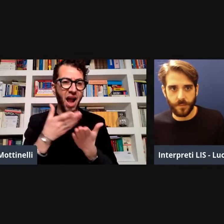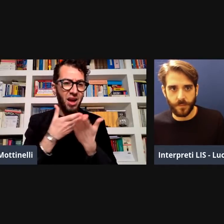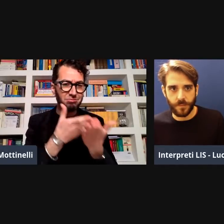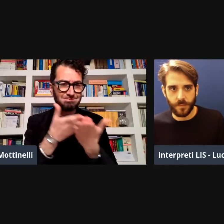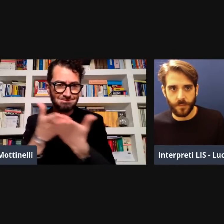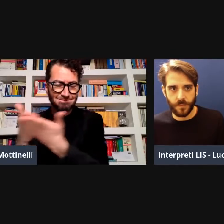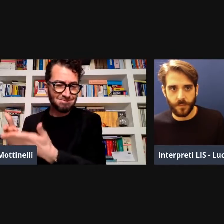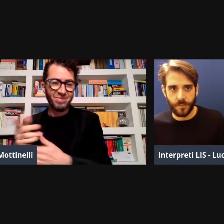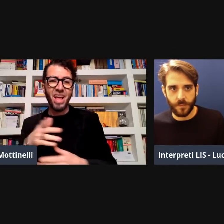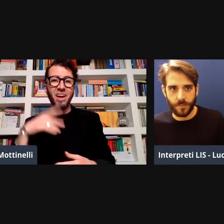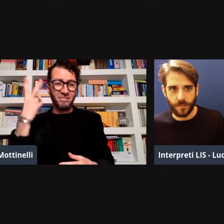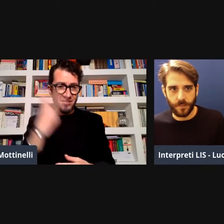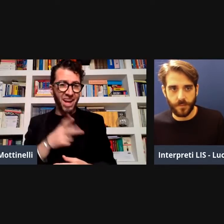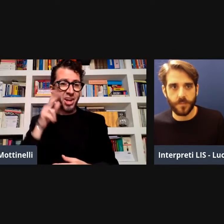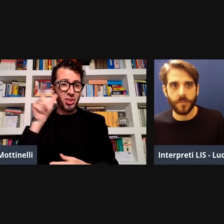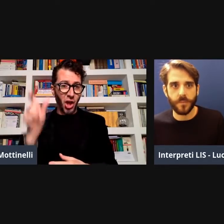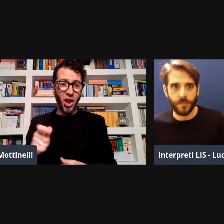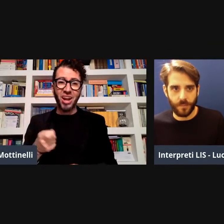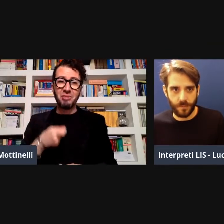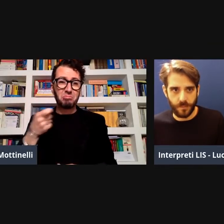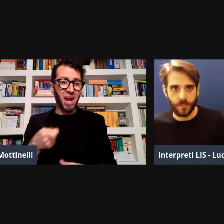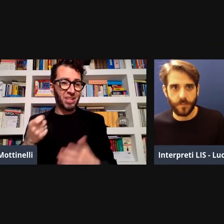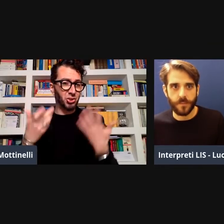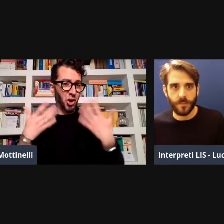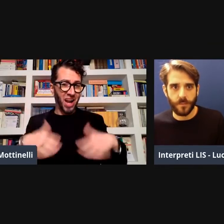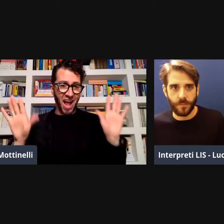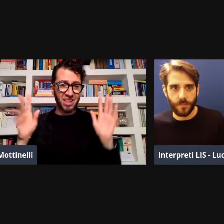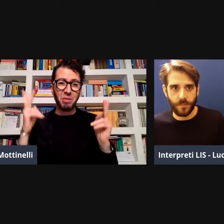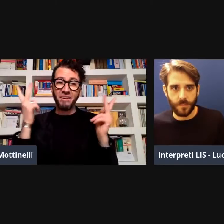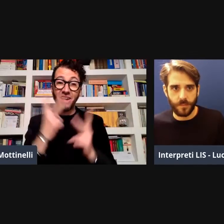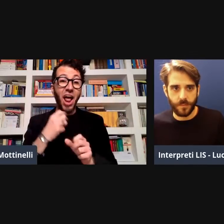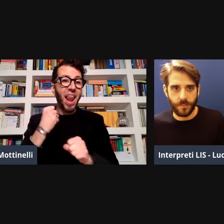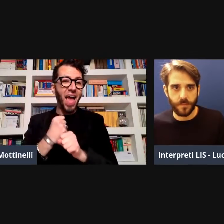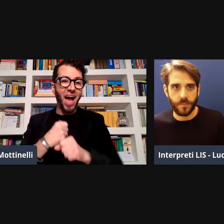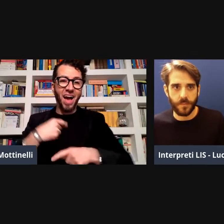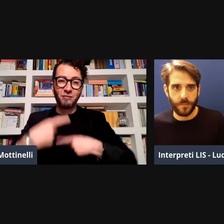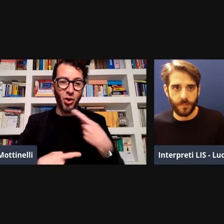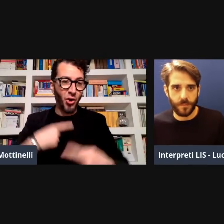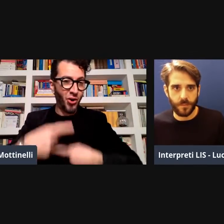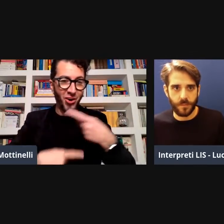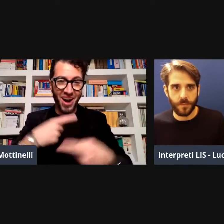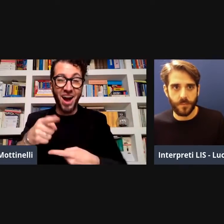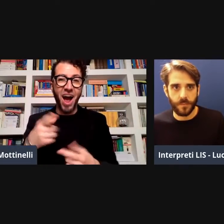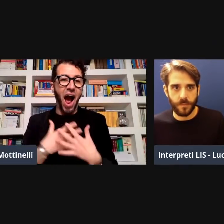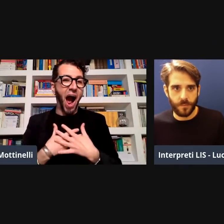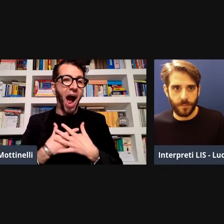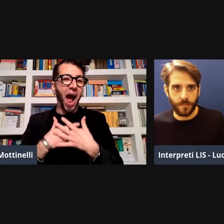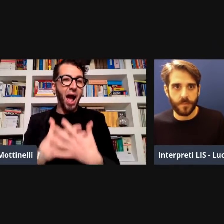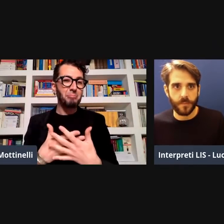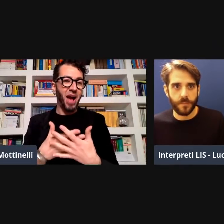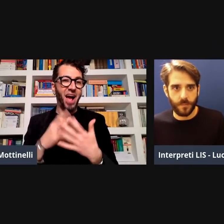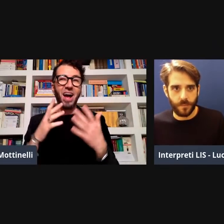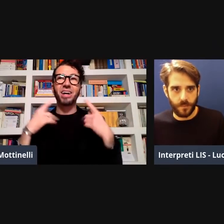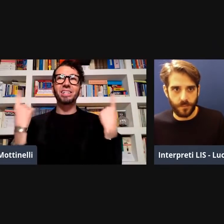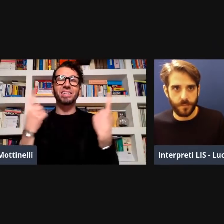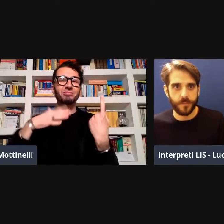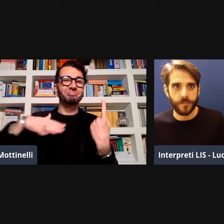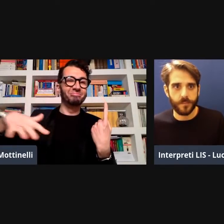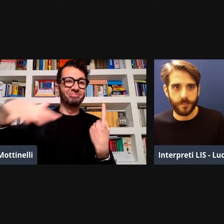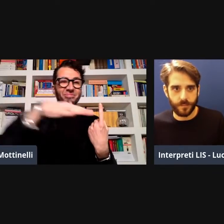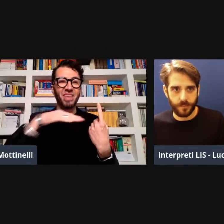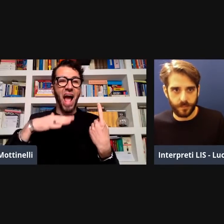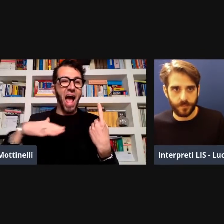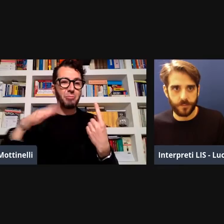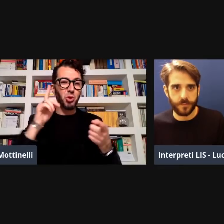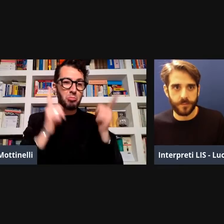donna impegnata anche dal punto di vista legale per i bisogni delle persone sorde. È vero che in realtà lei è in pensione, ma ha continuato